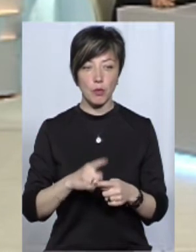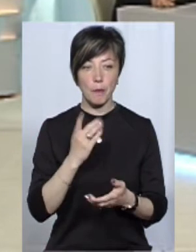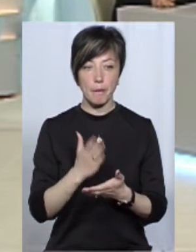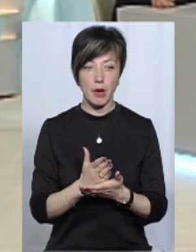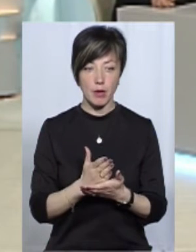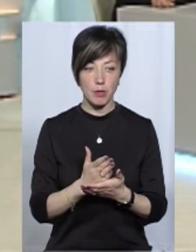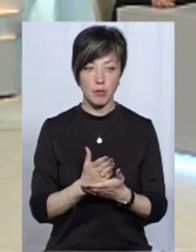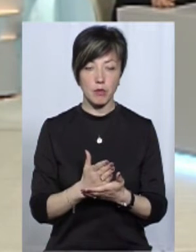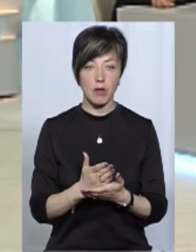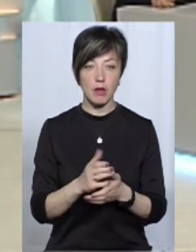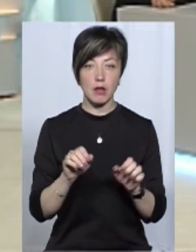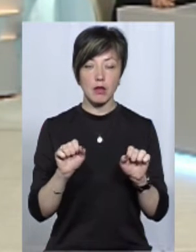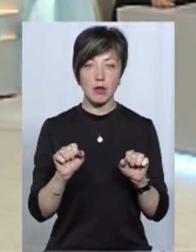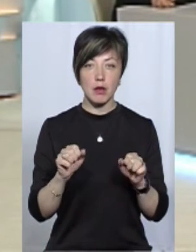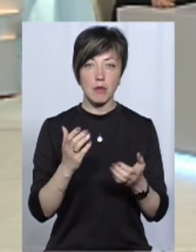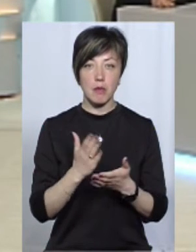маємо